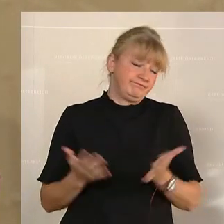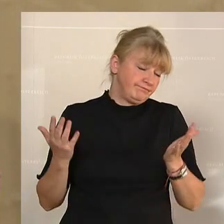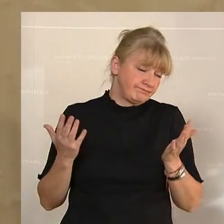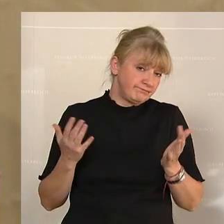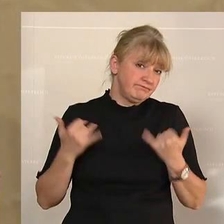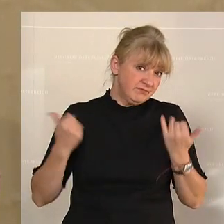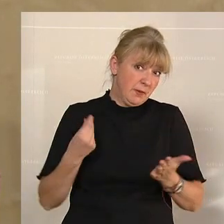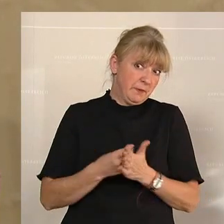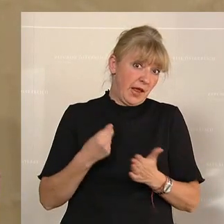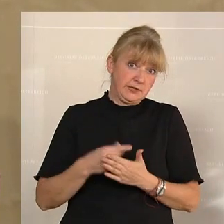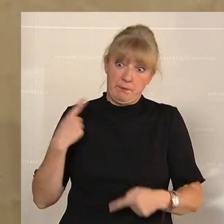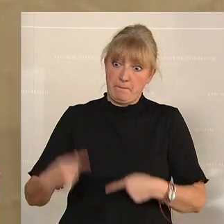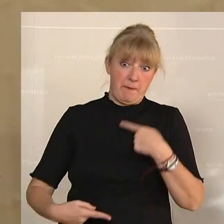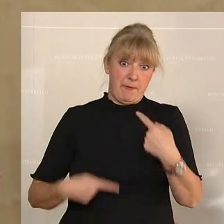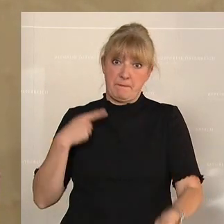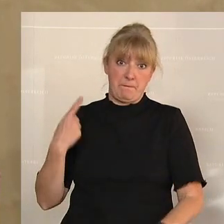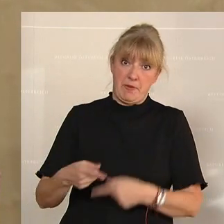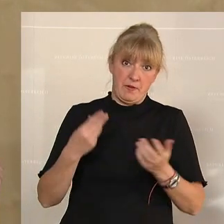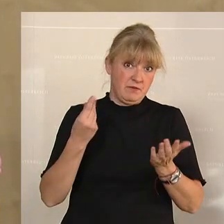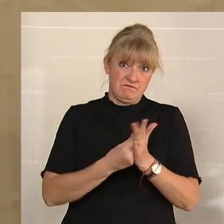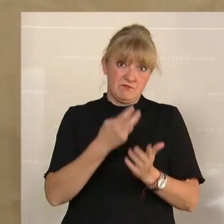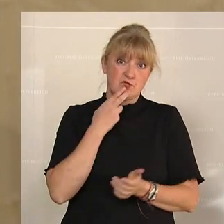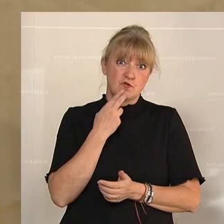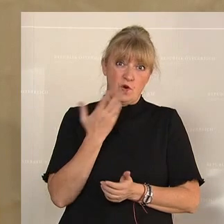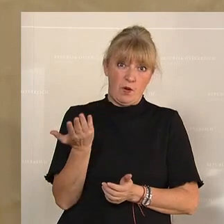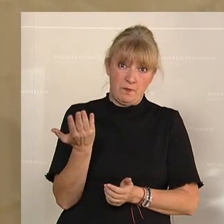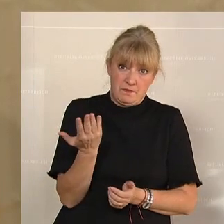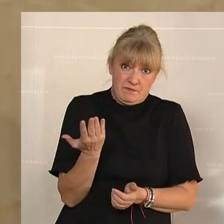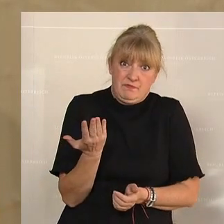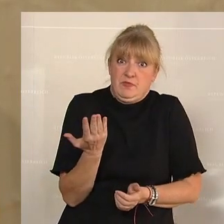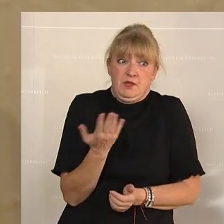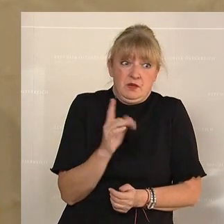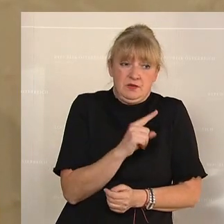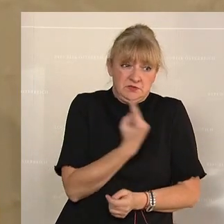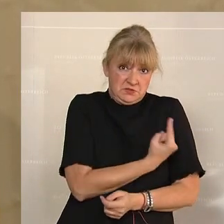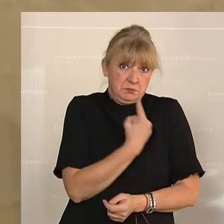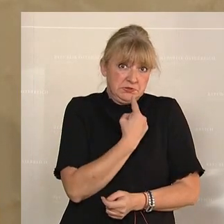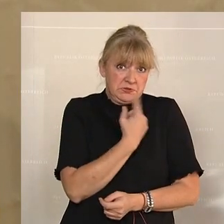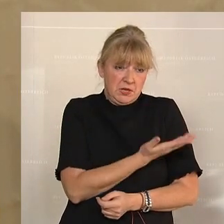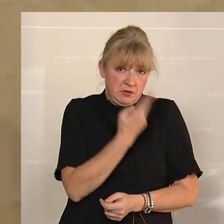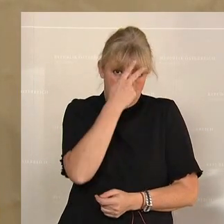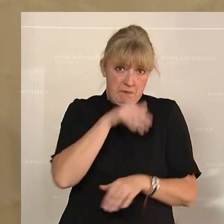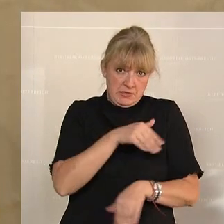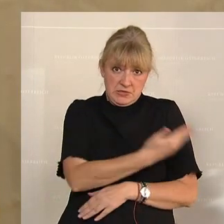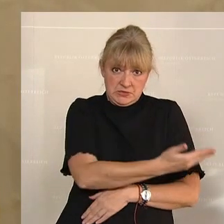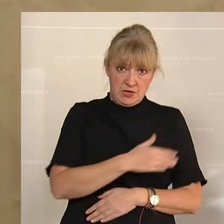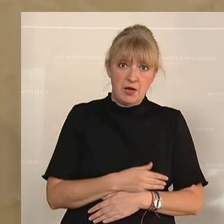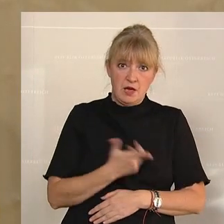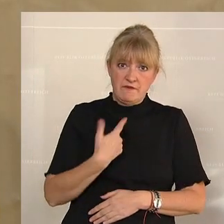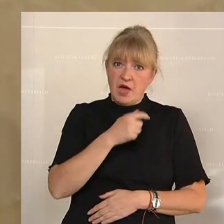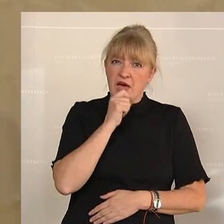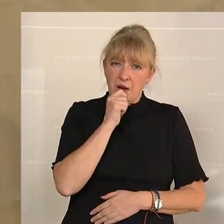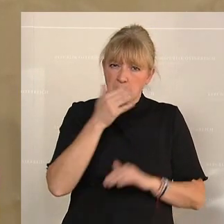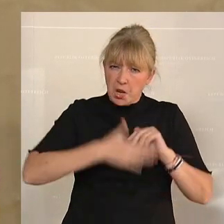Preisentwicklung vor allem auch, was den Strom betrifft. Und Sie sagen selber, Herr Minister, im Report